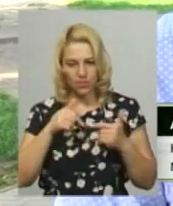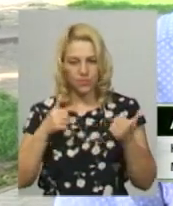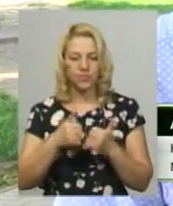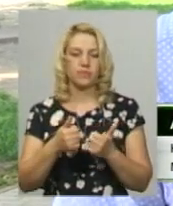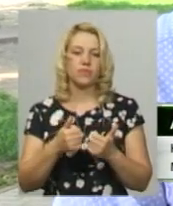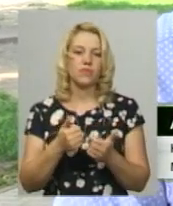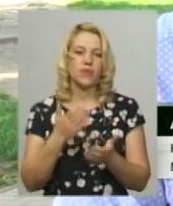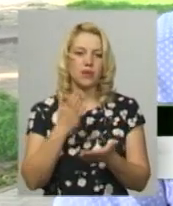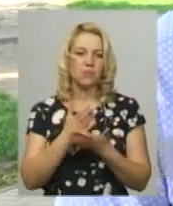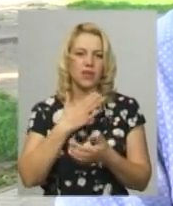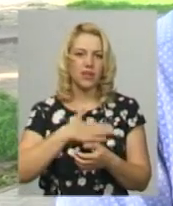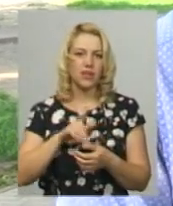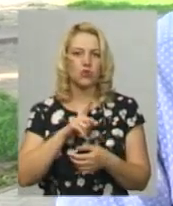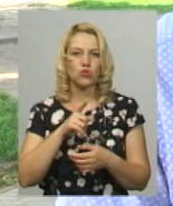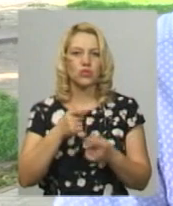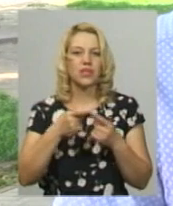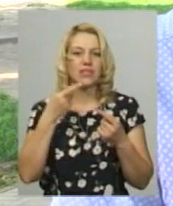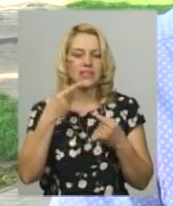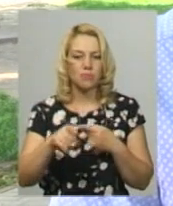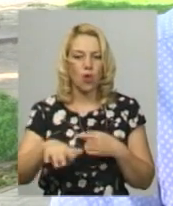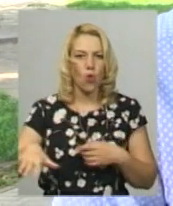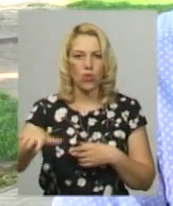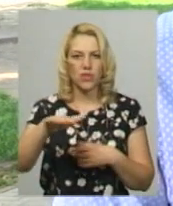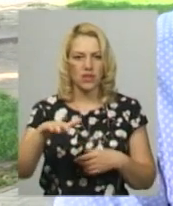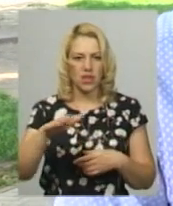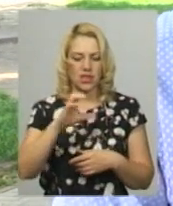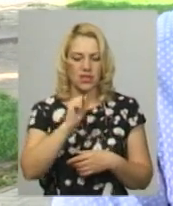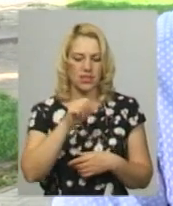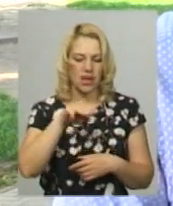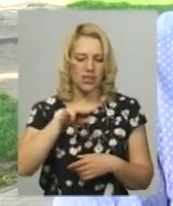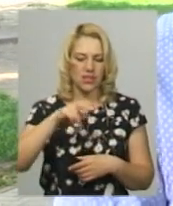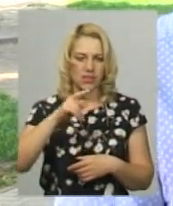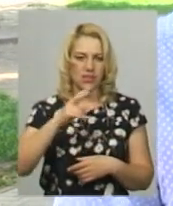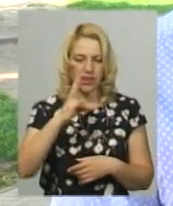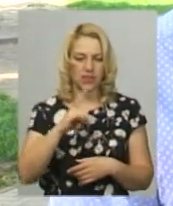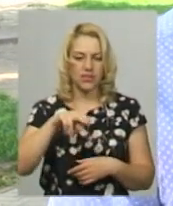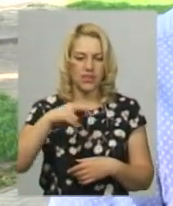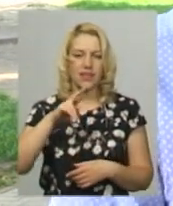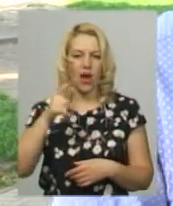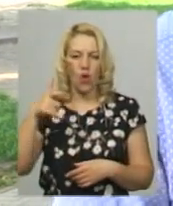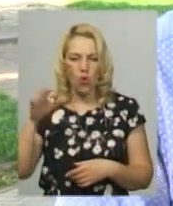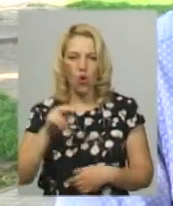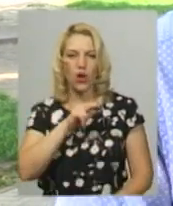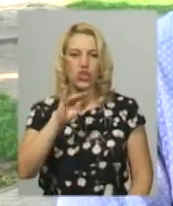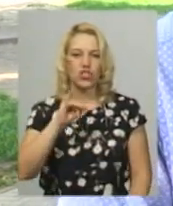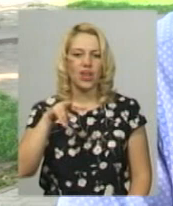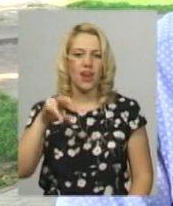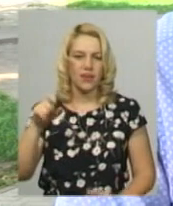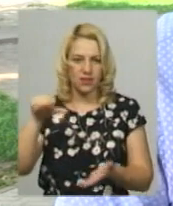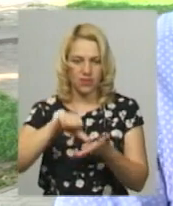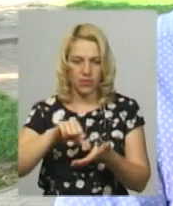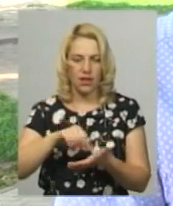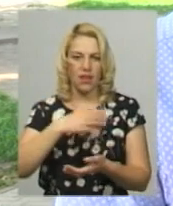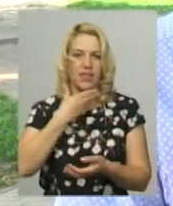гості з інших континентів. Тобто колектив з міста Сантьяго, з Чилі, у нас є колектив з Литви, з